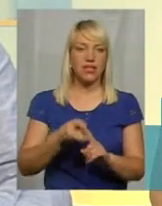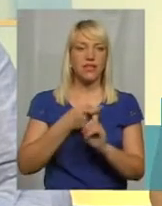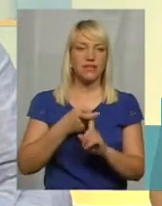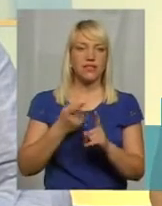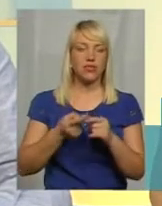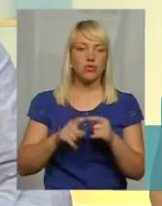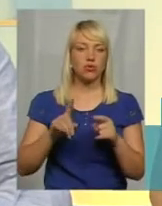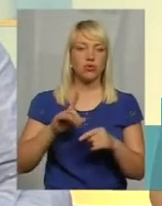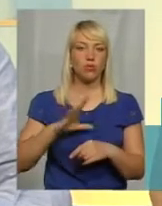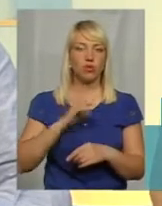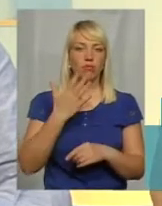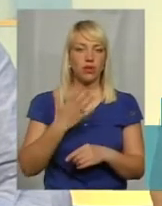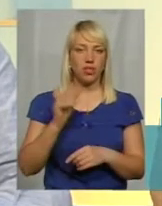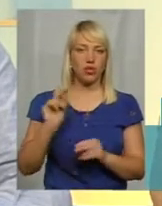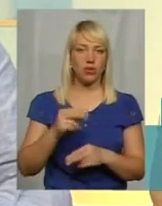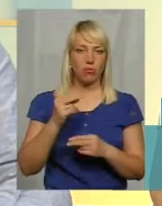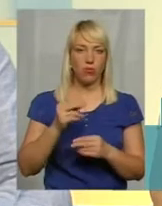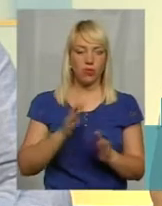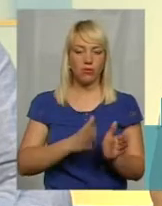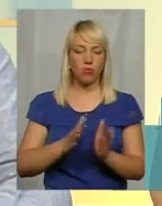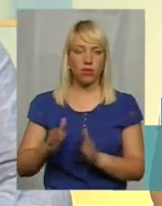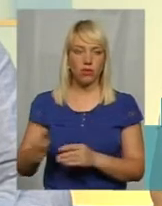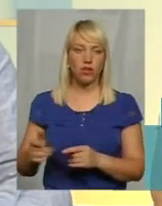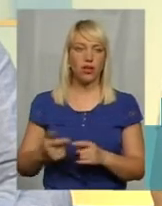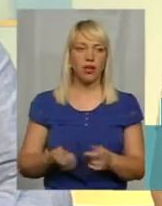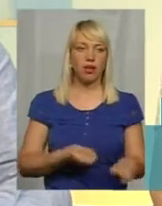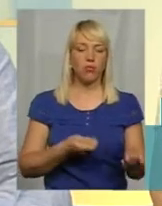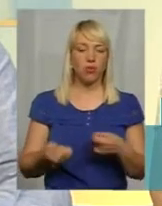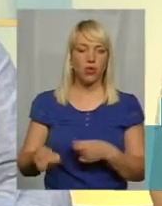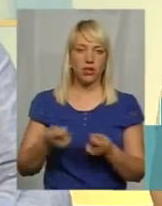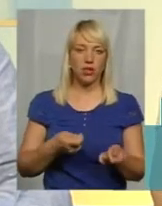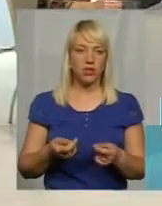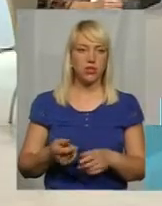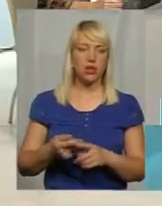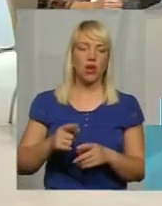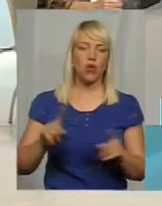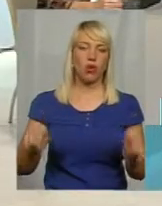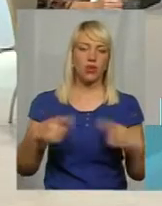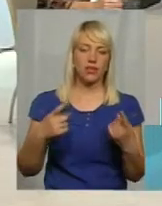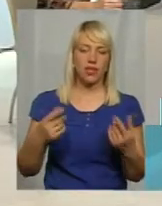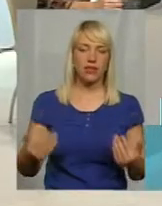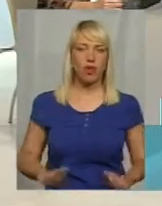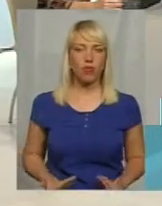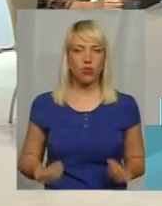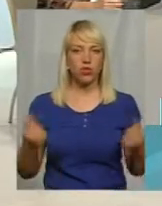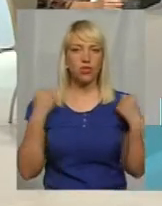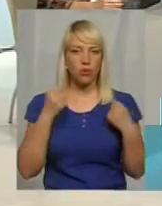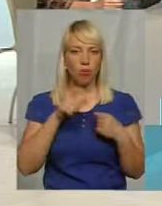5 чемпіонатів підряд, то є під'їзд, підводка спортсменів, організація, проживання. Ну,